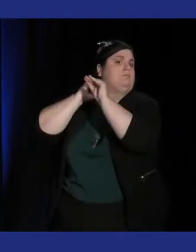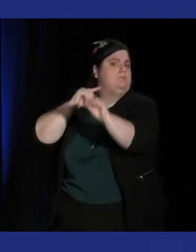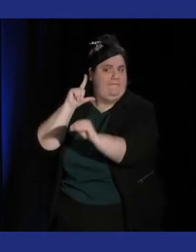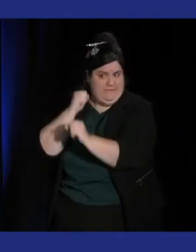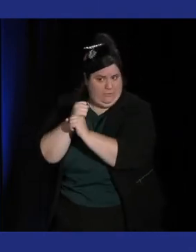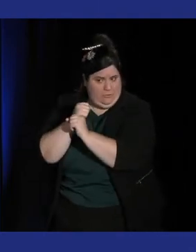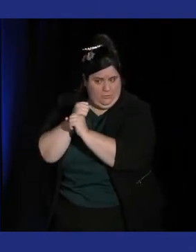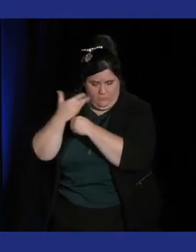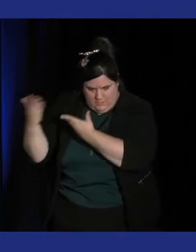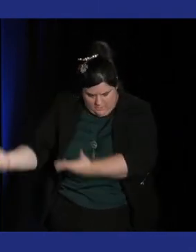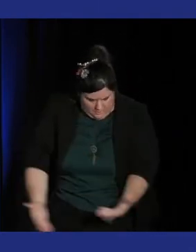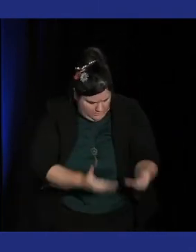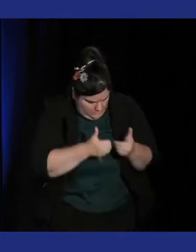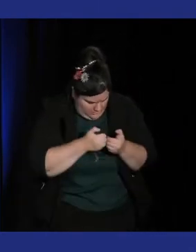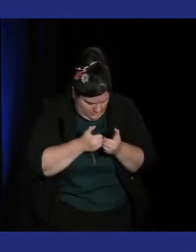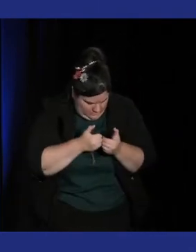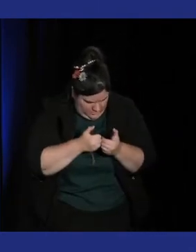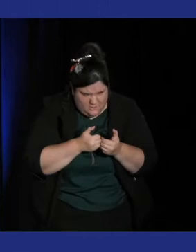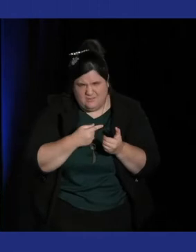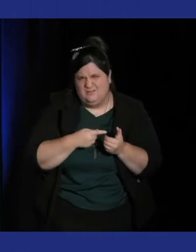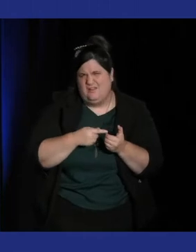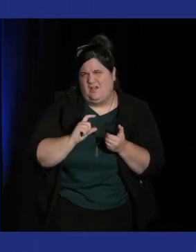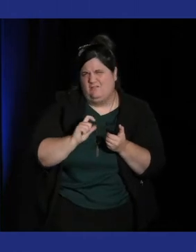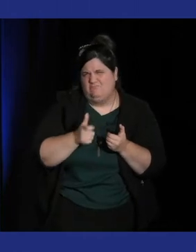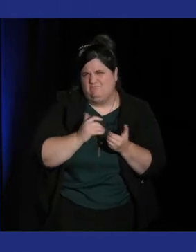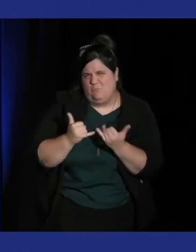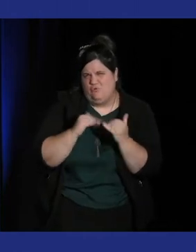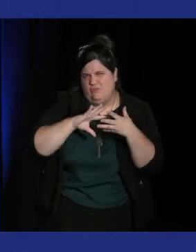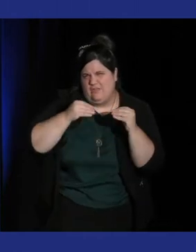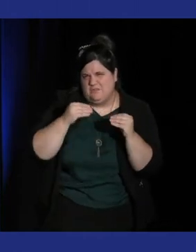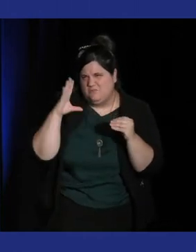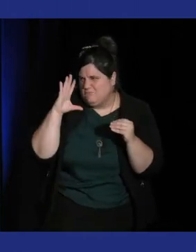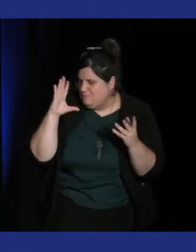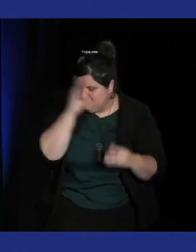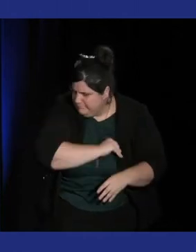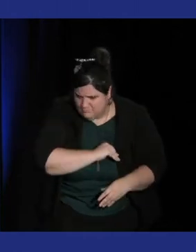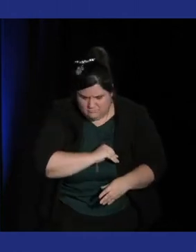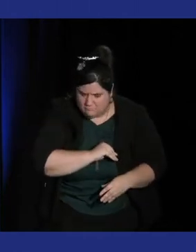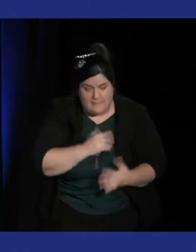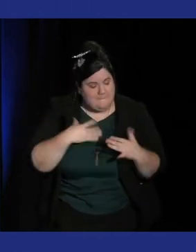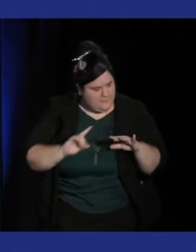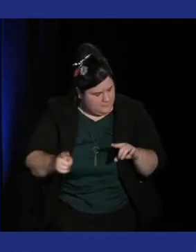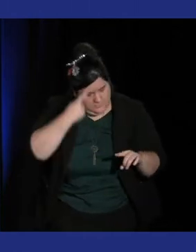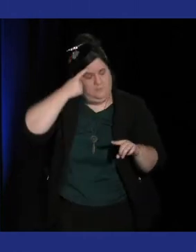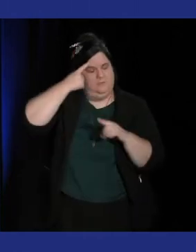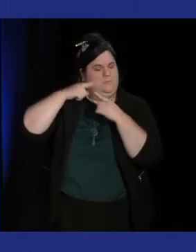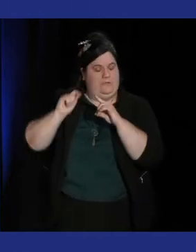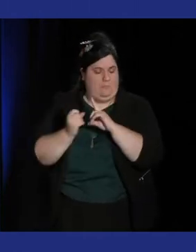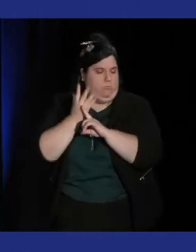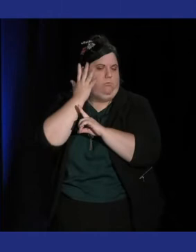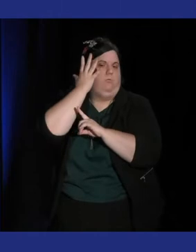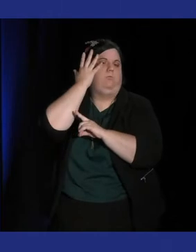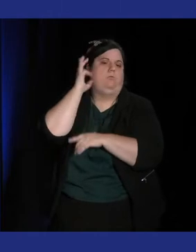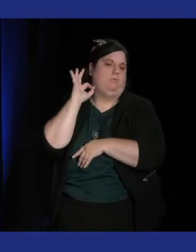on va peut-être pas forcément se souvenir du Leven Design du niveau c'est pas ce qui va s'imprégner dans notre mémoire alors que la musique elle